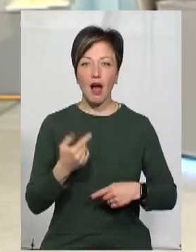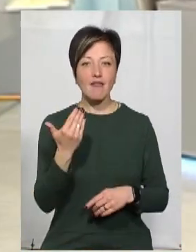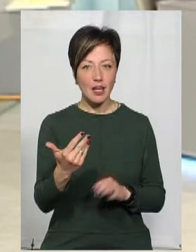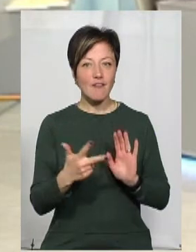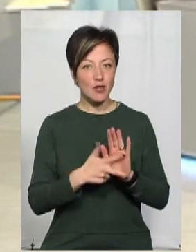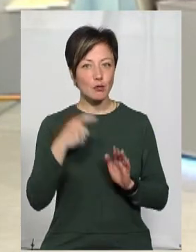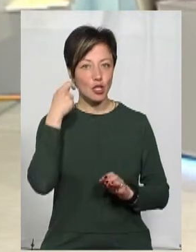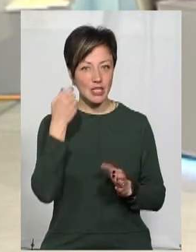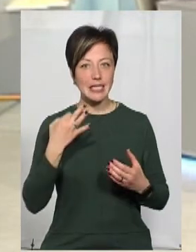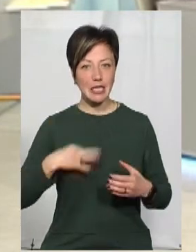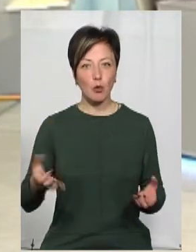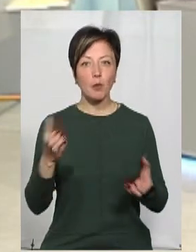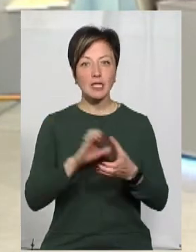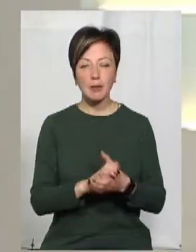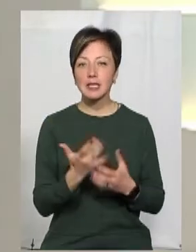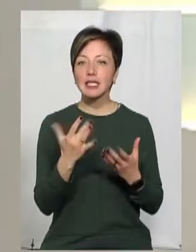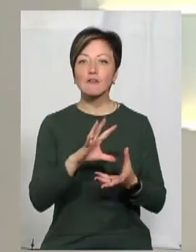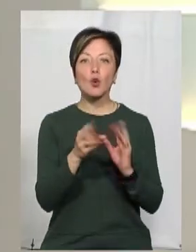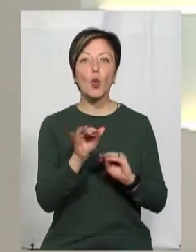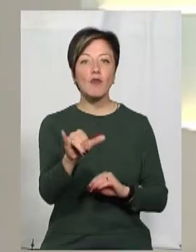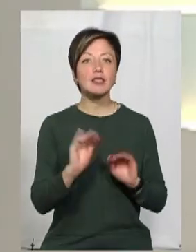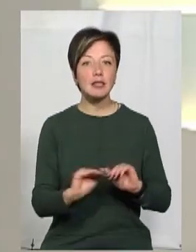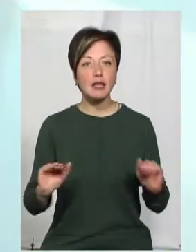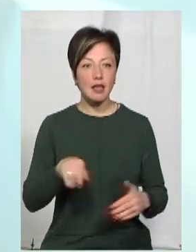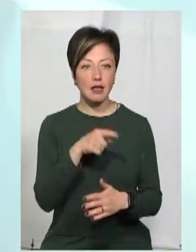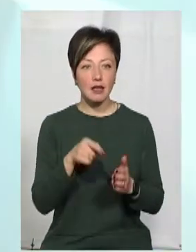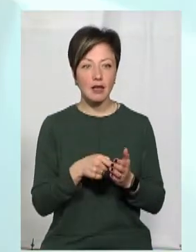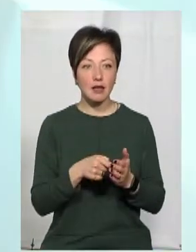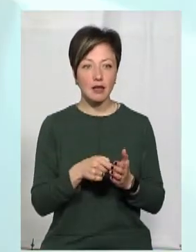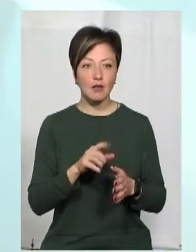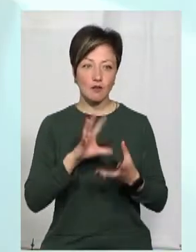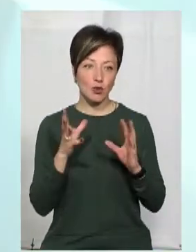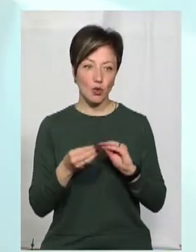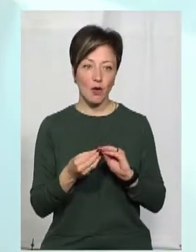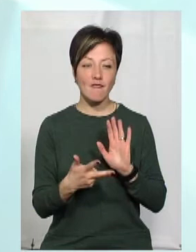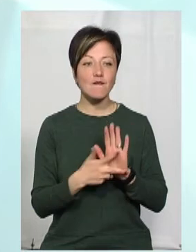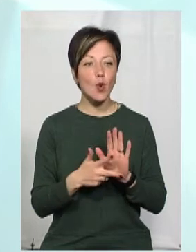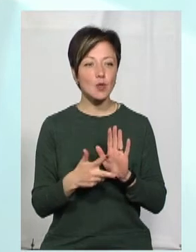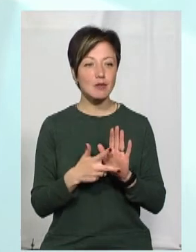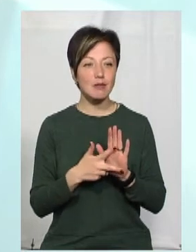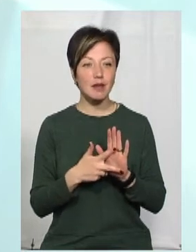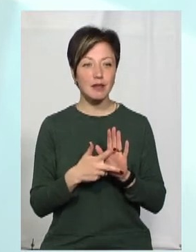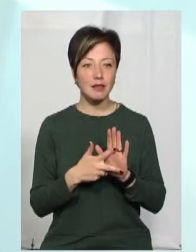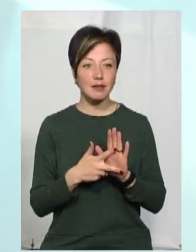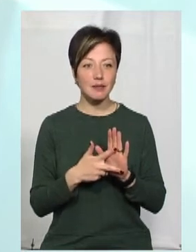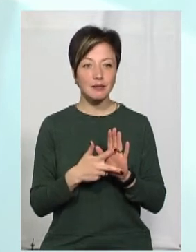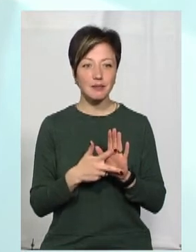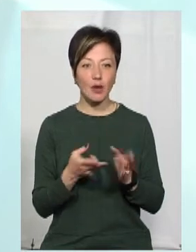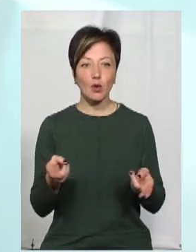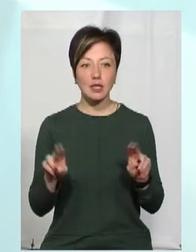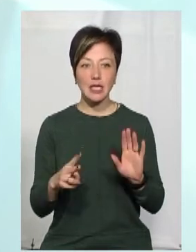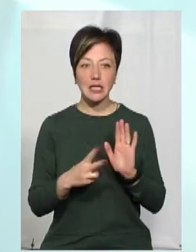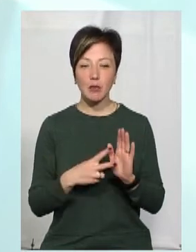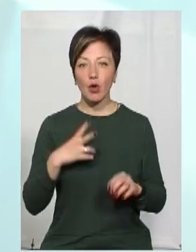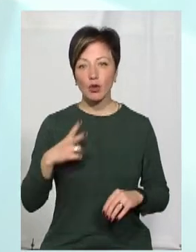восьмирічним буржуєм познайомились. А скільки всього у вас дітей? У мене всього було восьмеру, а осталось семеро. У мене